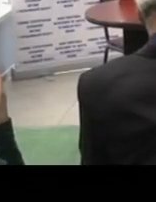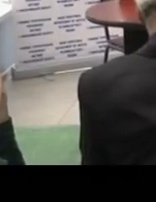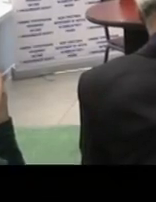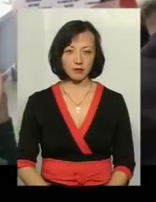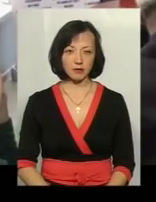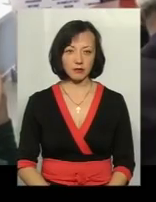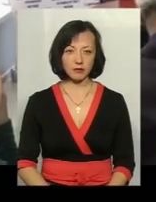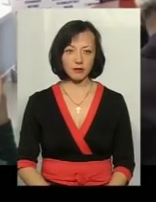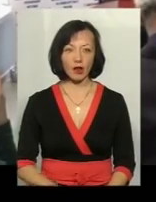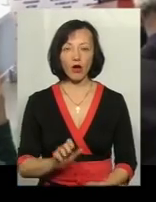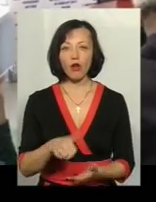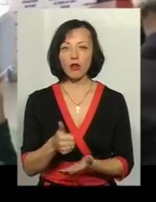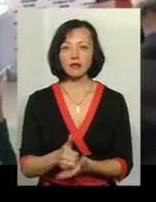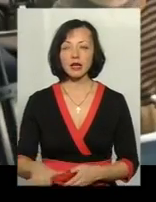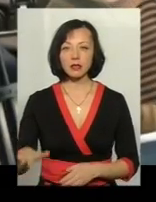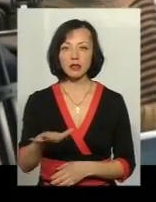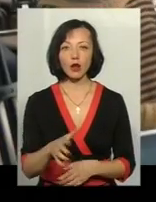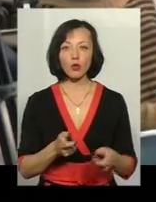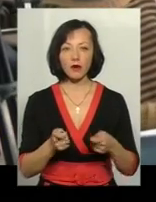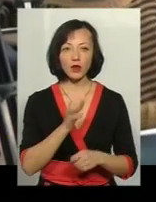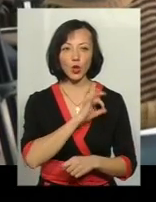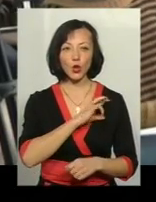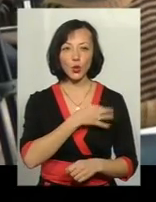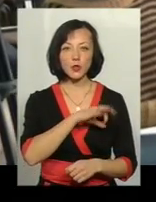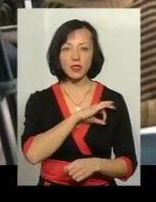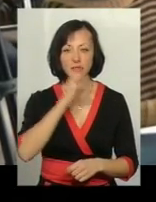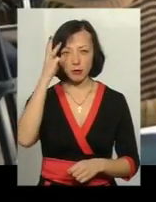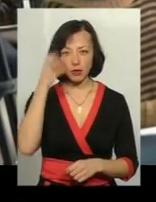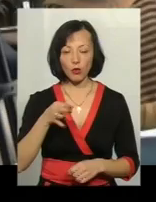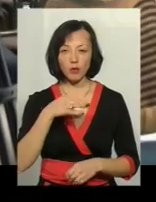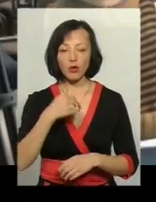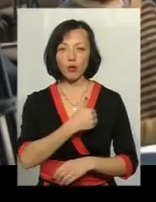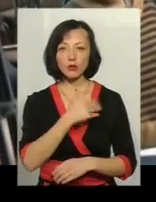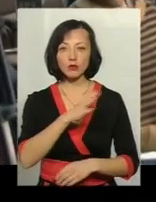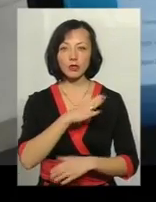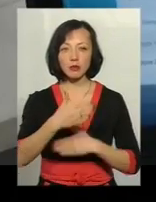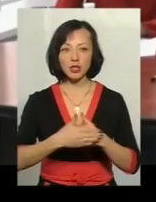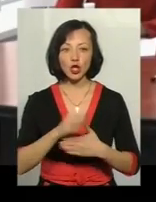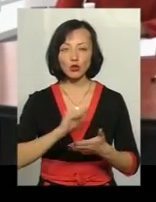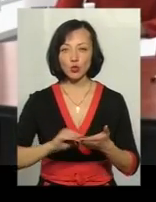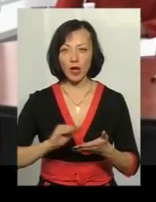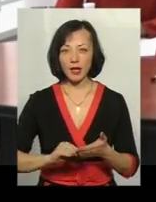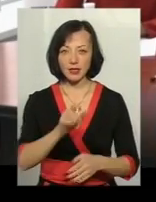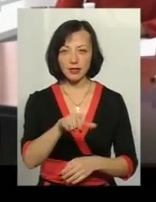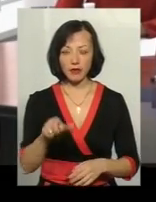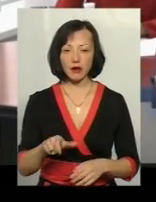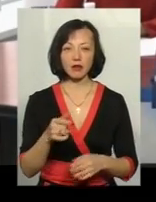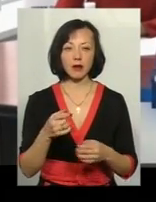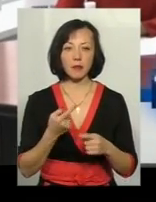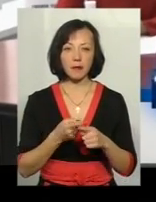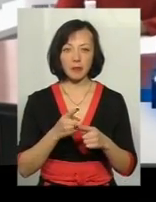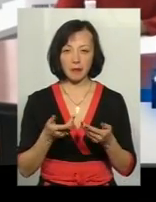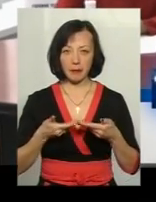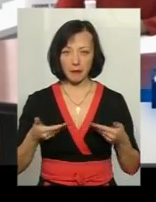Головне територіальне управління юстиції у Хмельницькій області прагне бути ближчими до журналістів і громадян. Ми піднялися цього року з